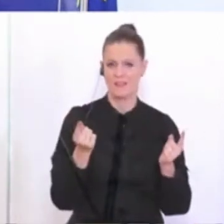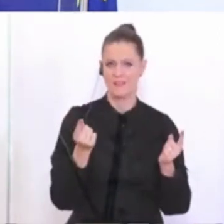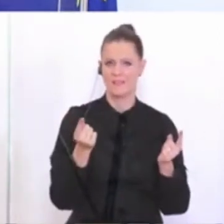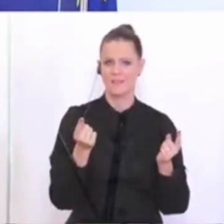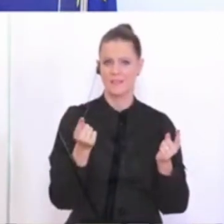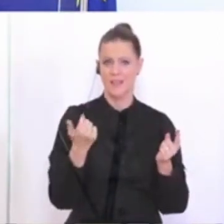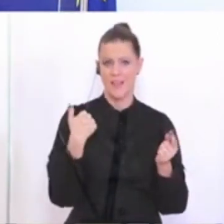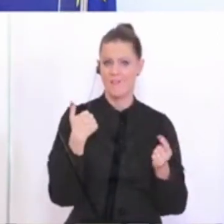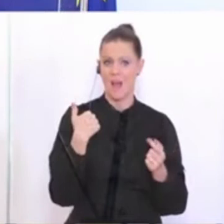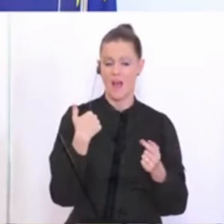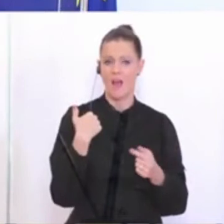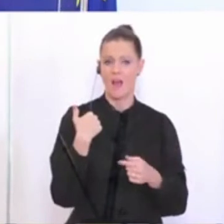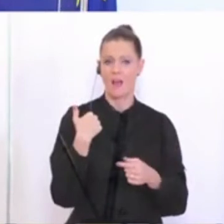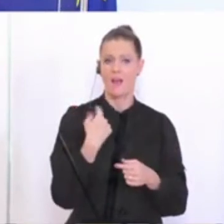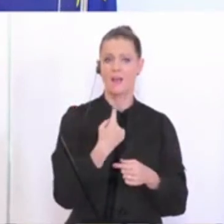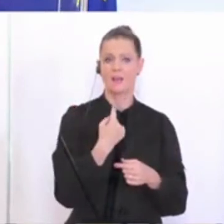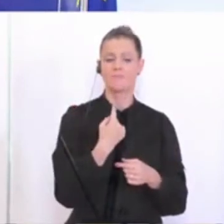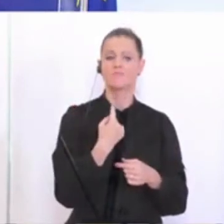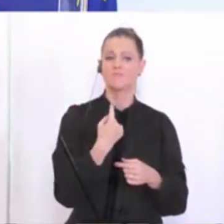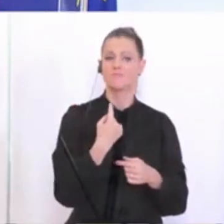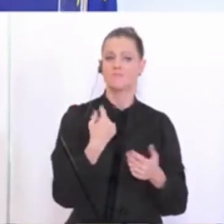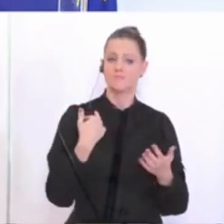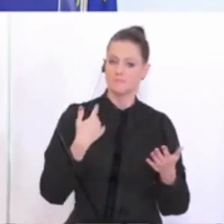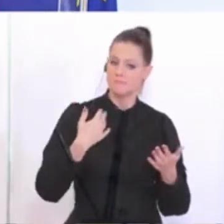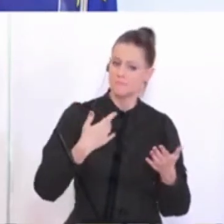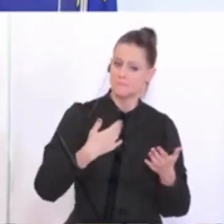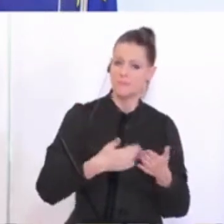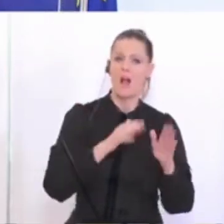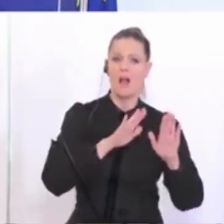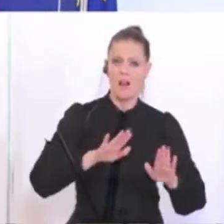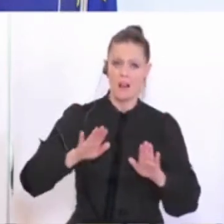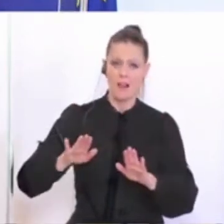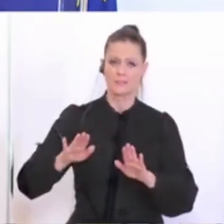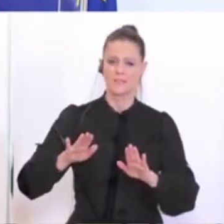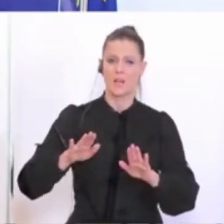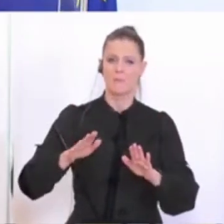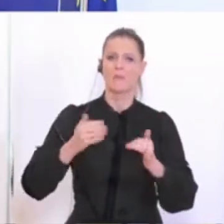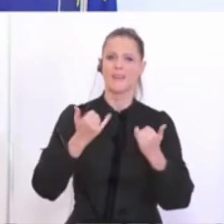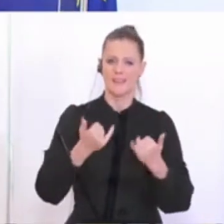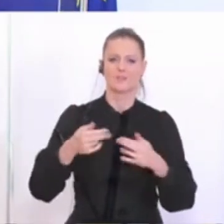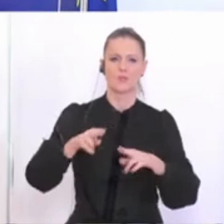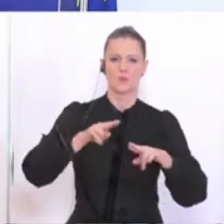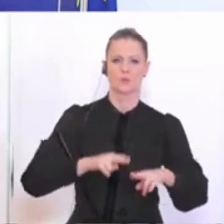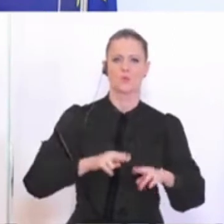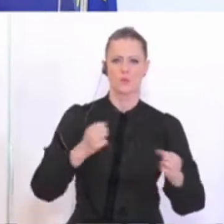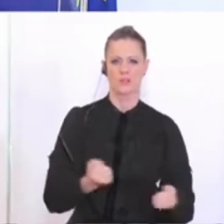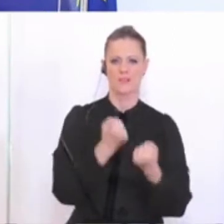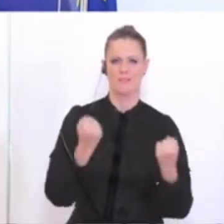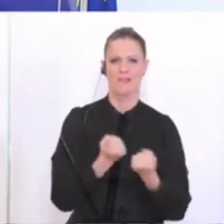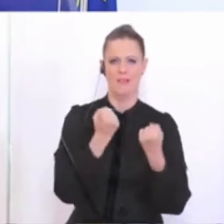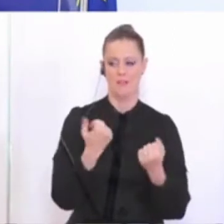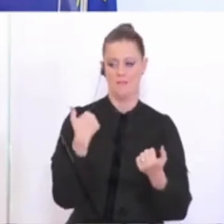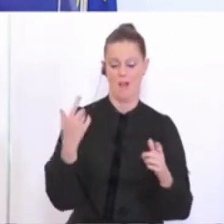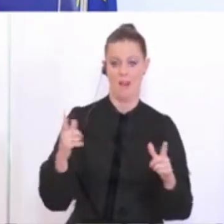eben nach Maßgabe wieder mit ihrem Training beginnen können und damit zu ihren Leistungen, die sie vollbracht haben, auch wieder anschließen können.